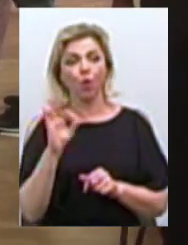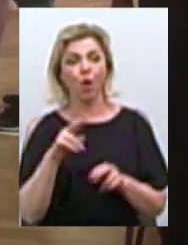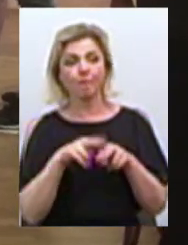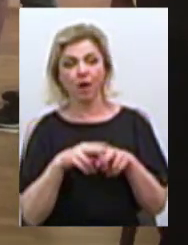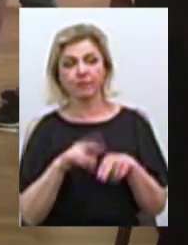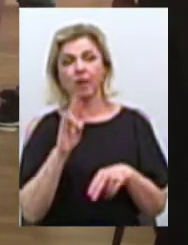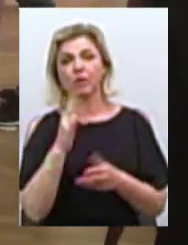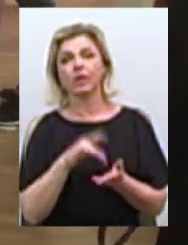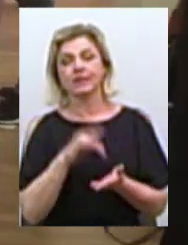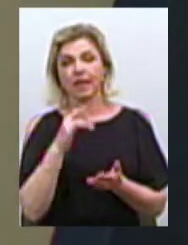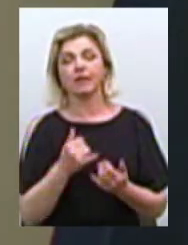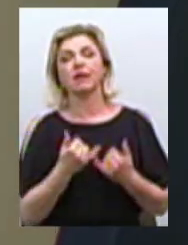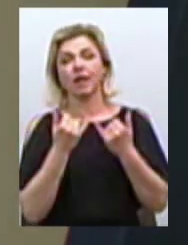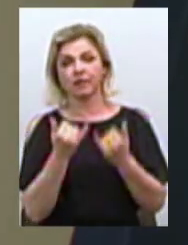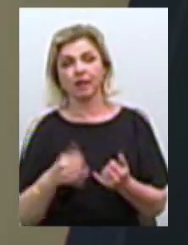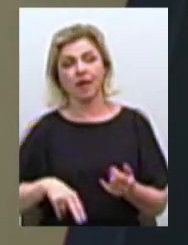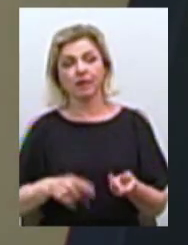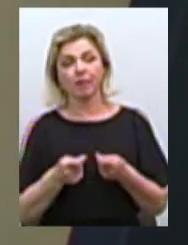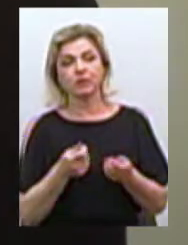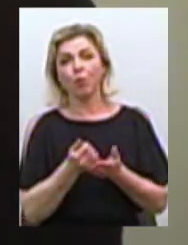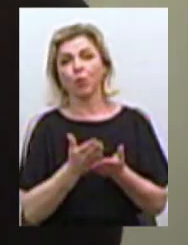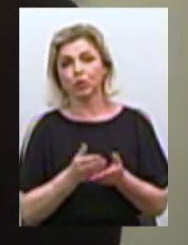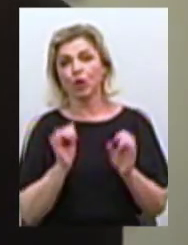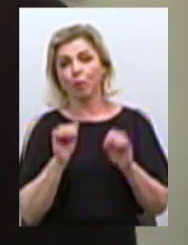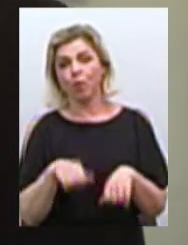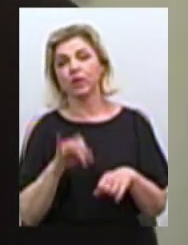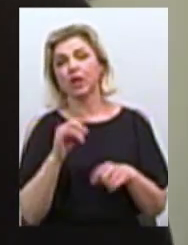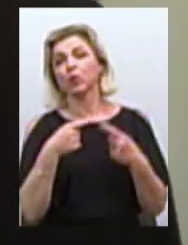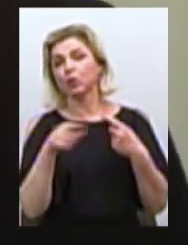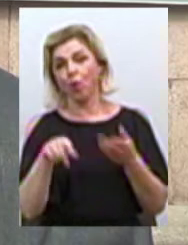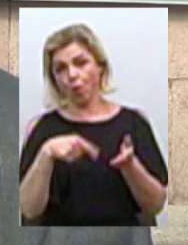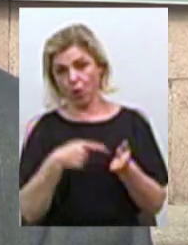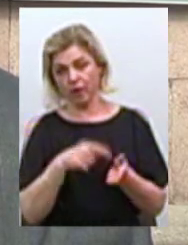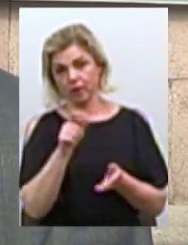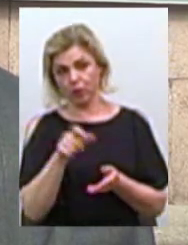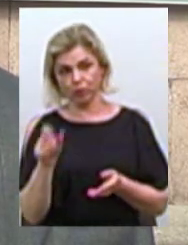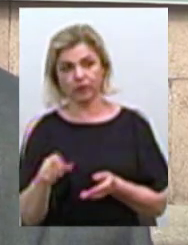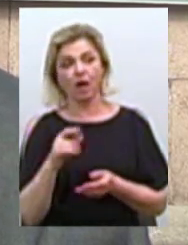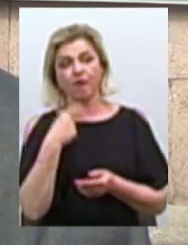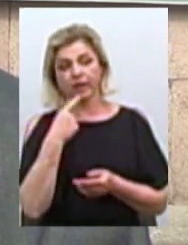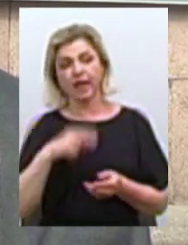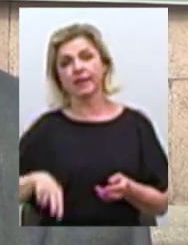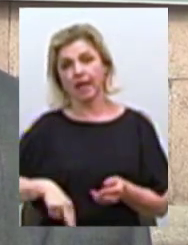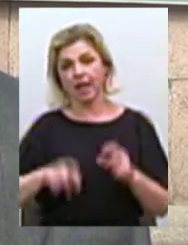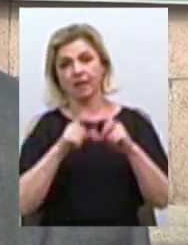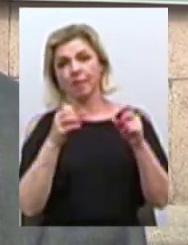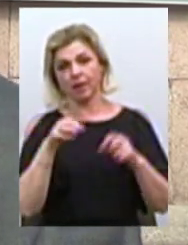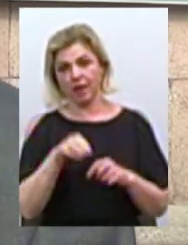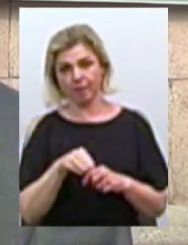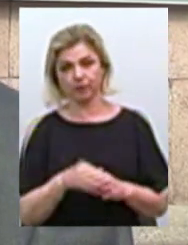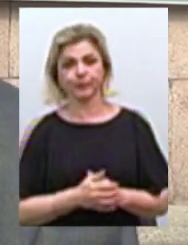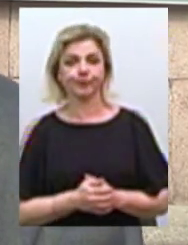Миколаївському центрі надання адміністративних послуг можуть і нагородні жителі України, говорить директор департаменту Дмитро Лазарєв.